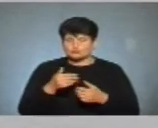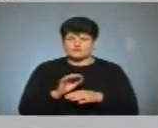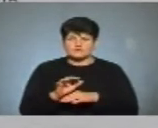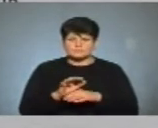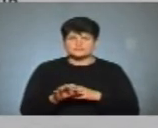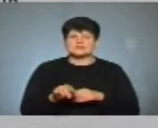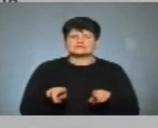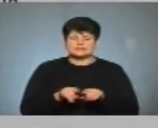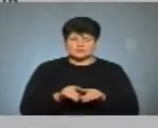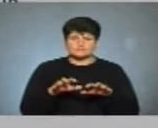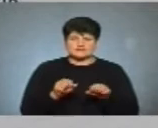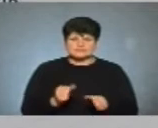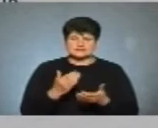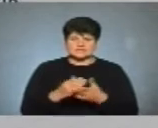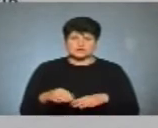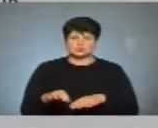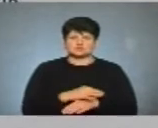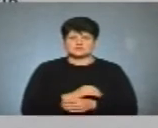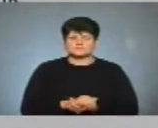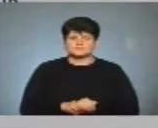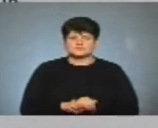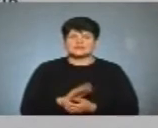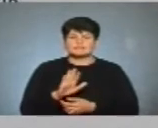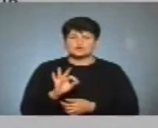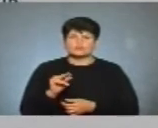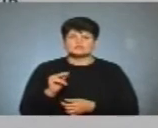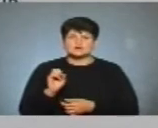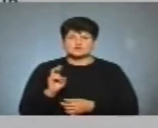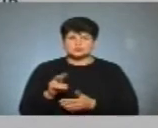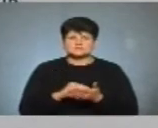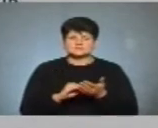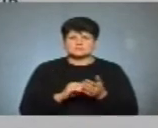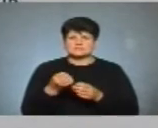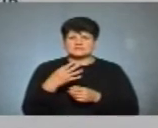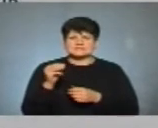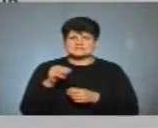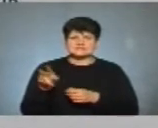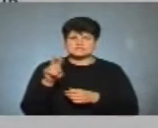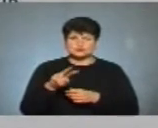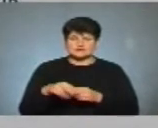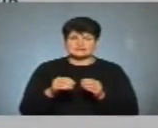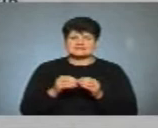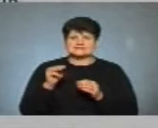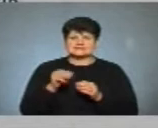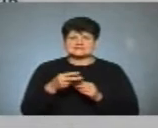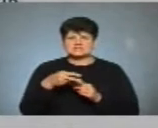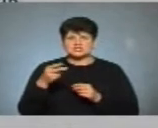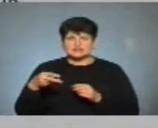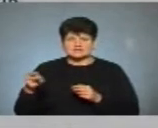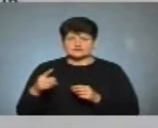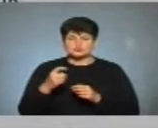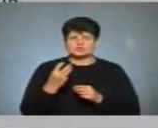Власницею також є дружина Віктора Авчорука. Також Віктор Авчорук задекларував 15 тисяч доларів, 10 тисяч євро, 103